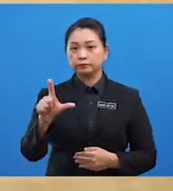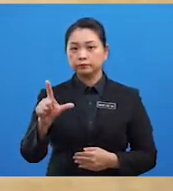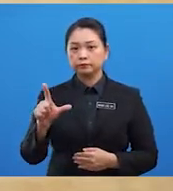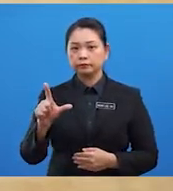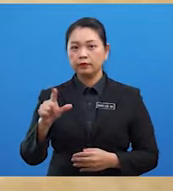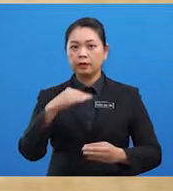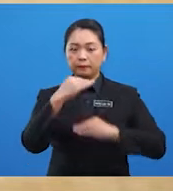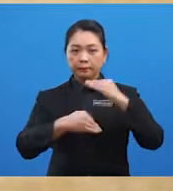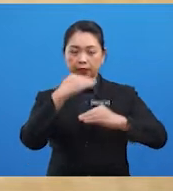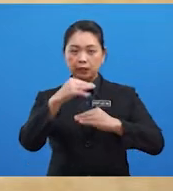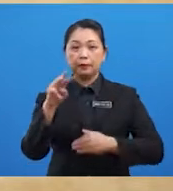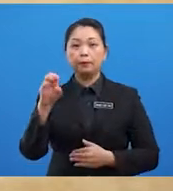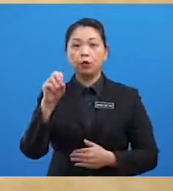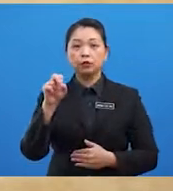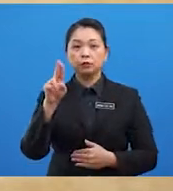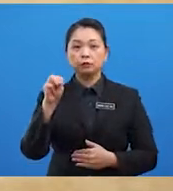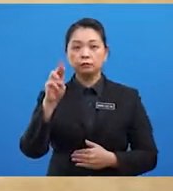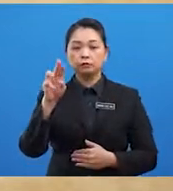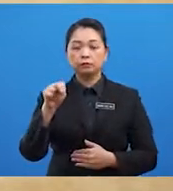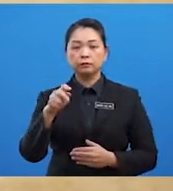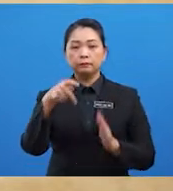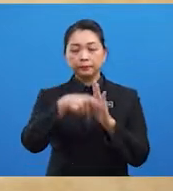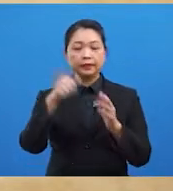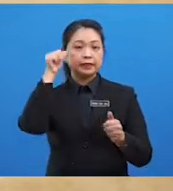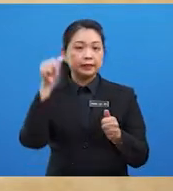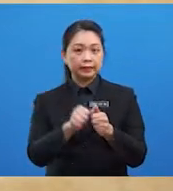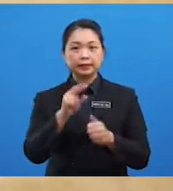membina monumen peringatan